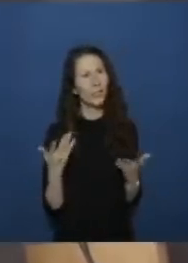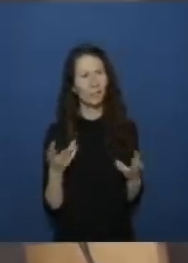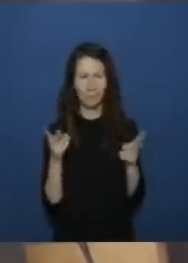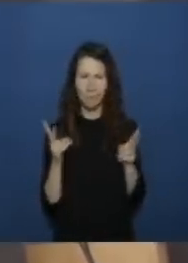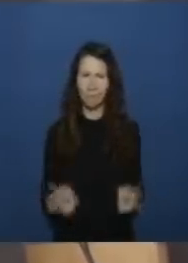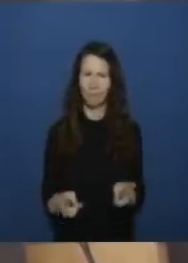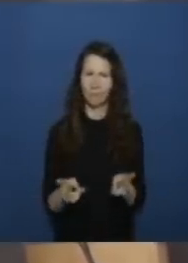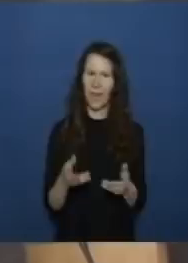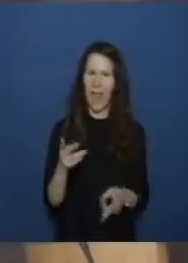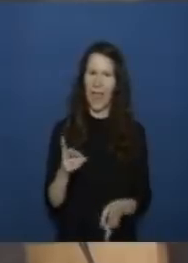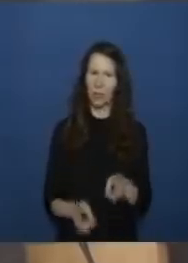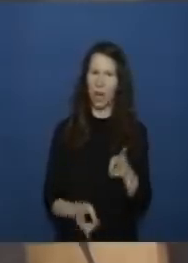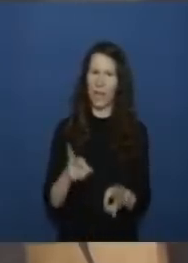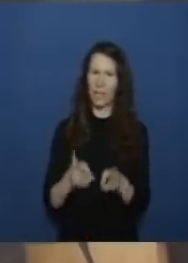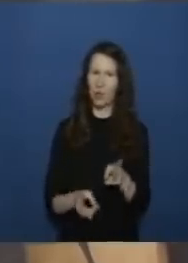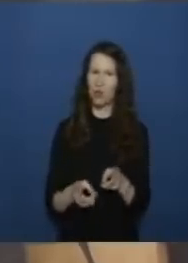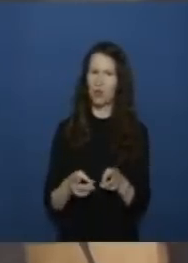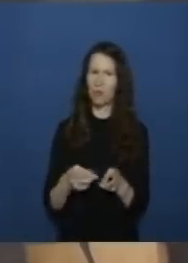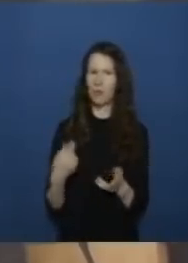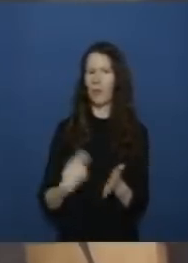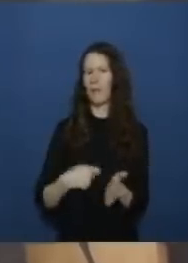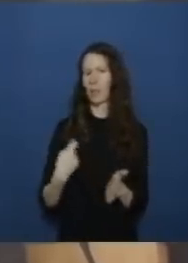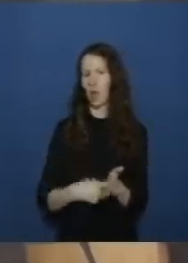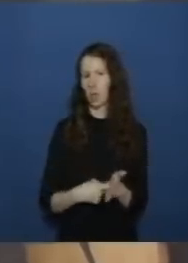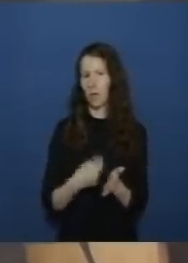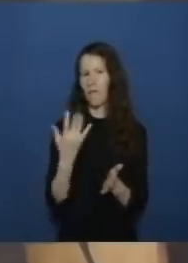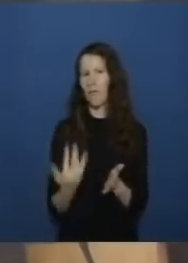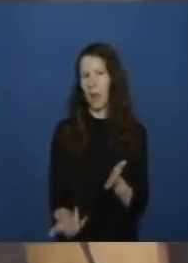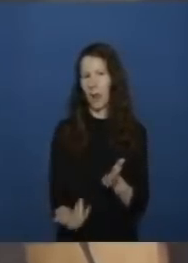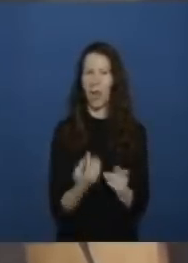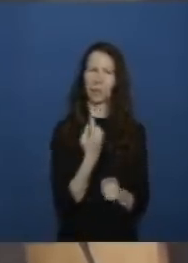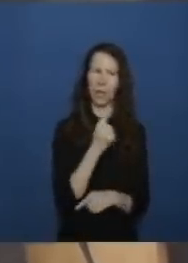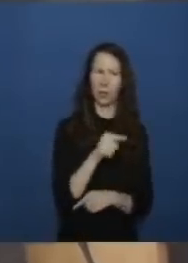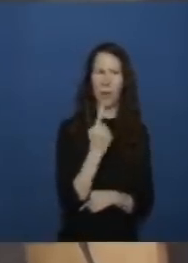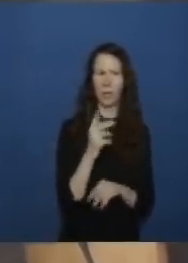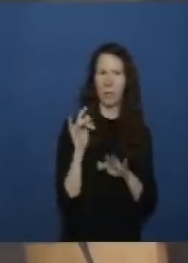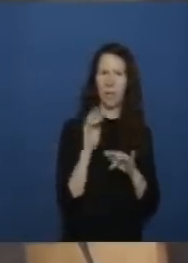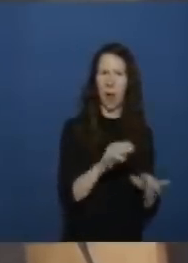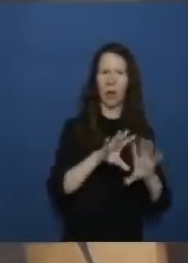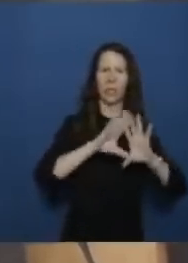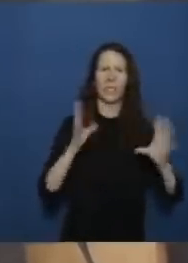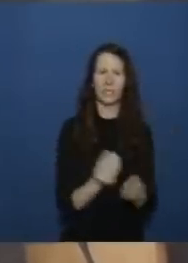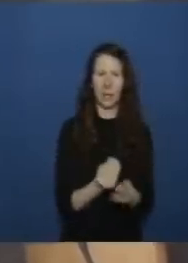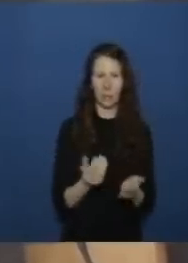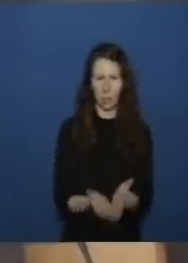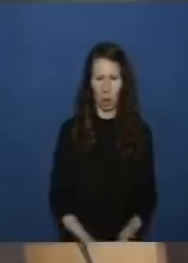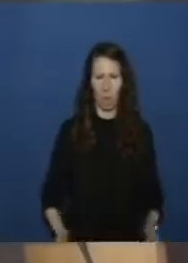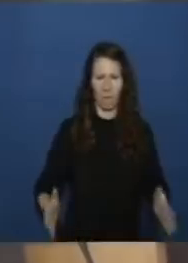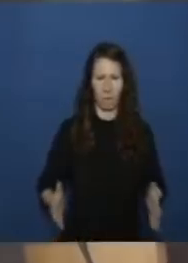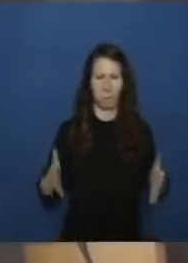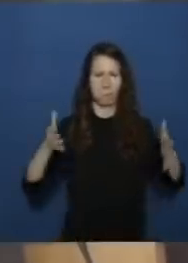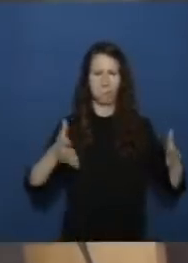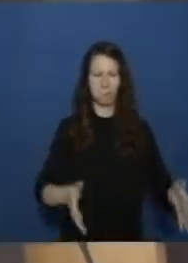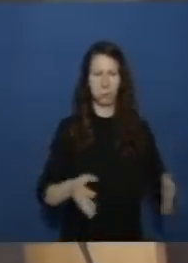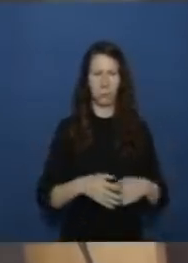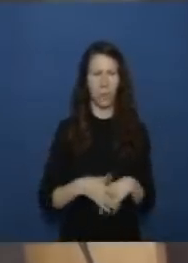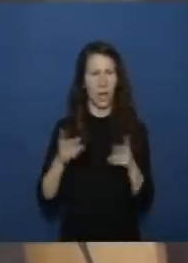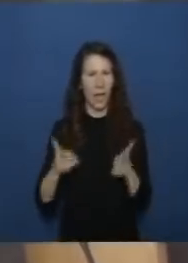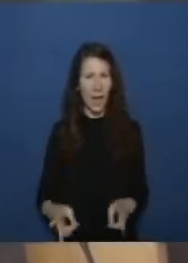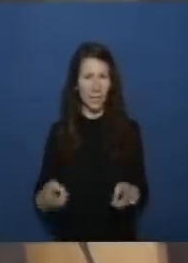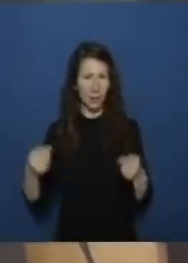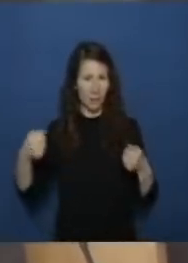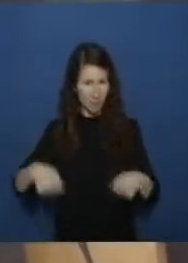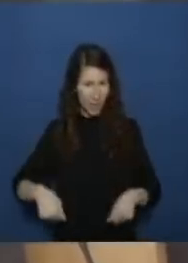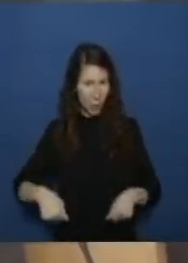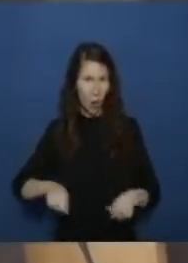entschädigungssumme sagen jetzt 1,1 milliarden ist der gesamttopf bei rechtlichen verpflichtungen wären die